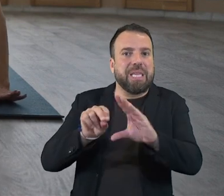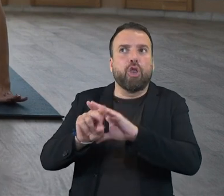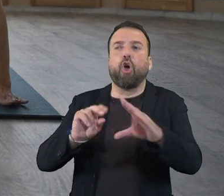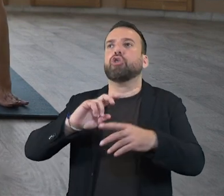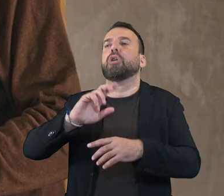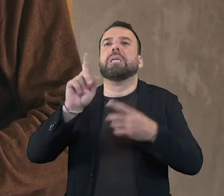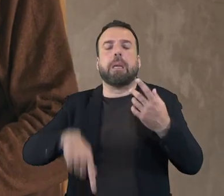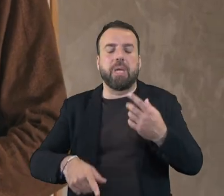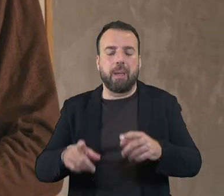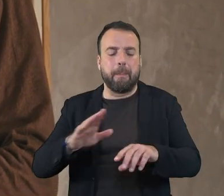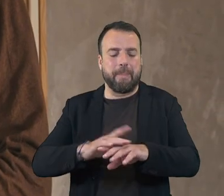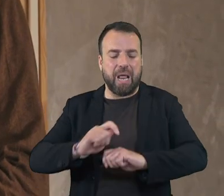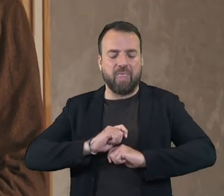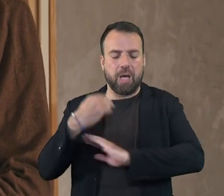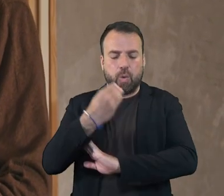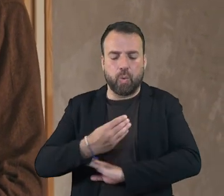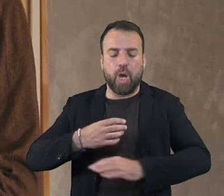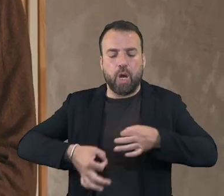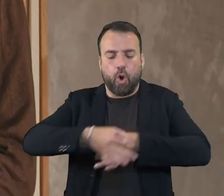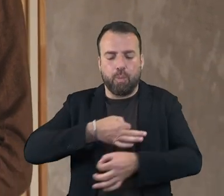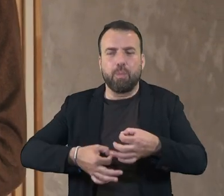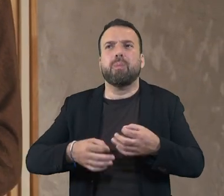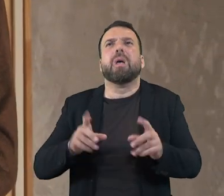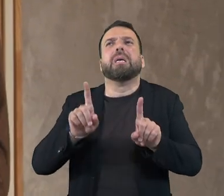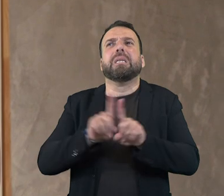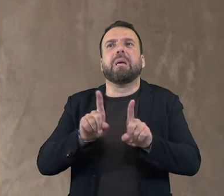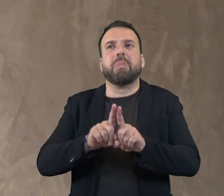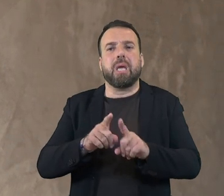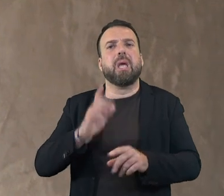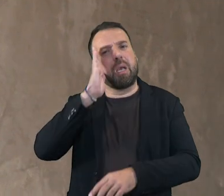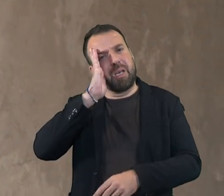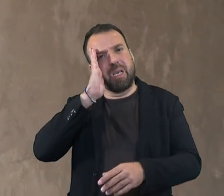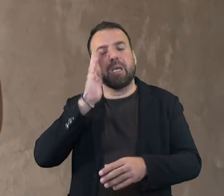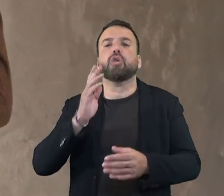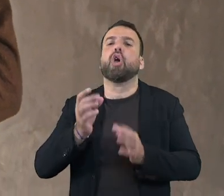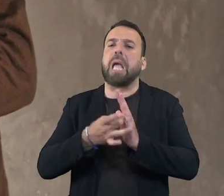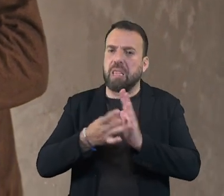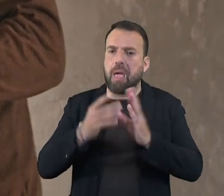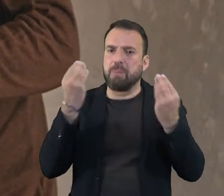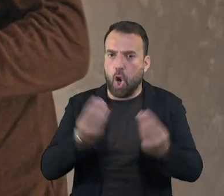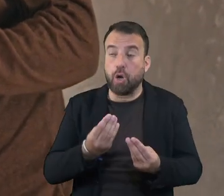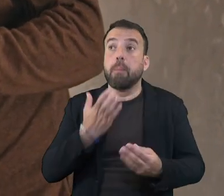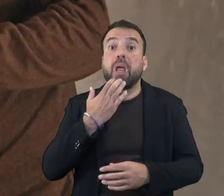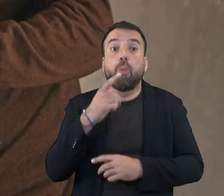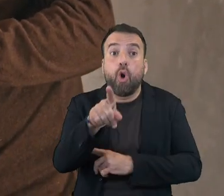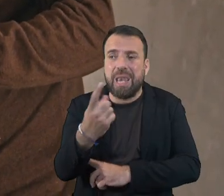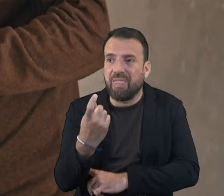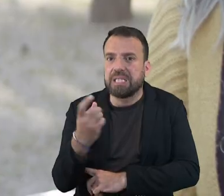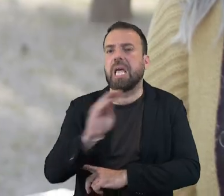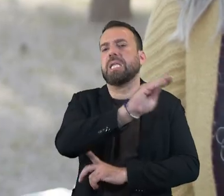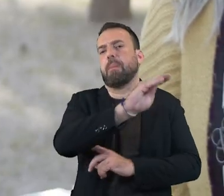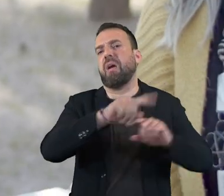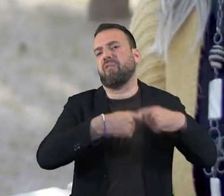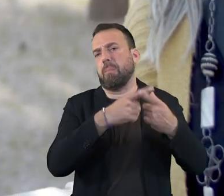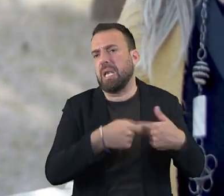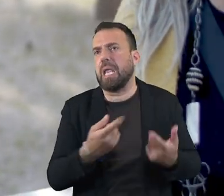ajuda a regular l'estat d'ànim, a reforçar el nostre sistema immunitari i a millorar la qualitat del son. I recordeu, podeu demanar